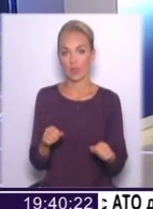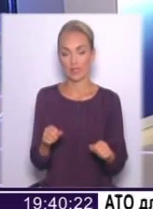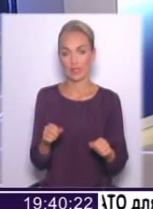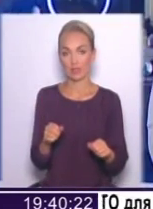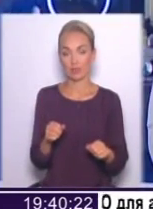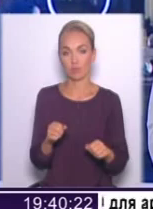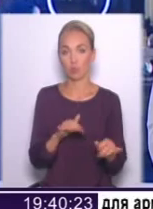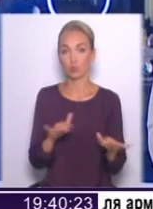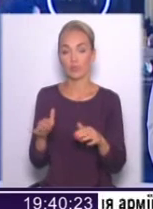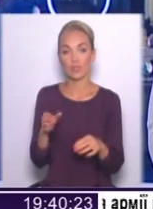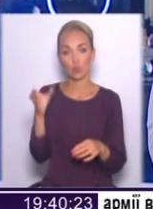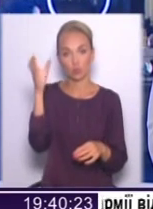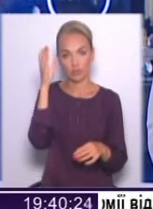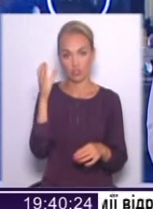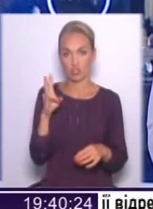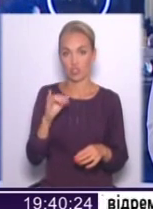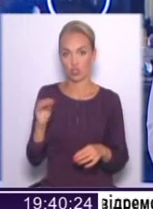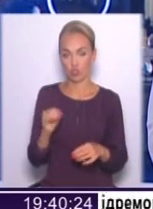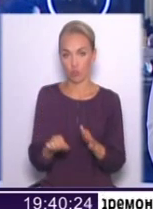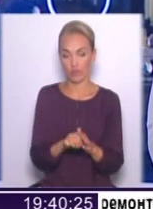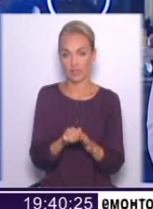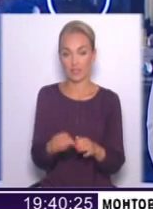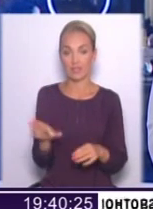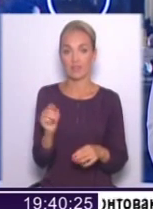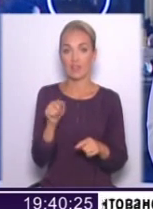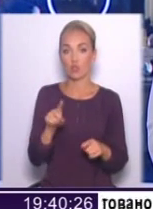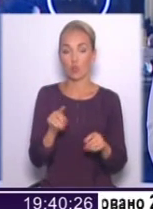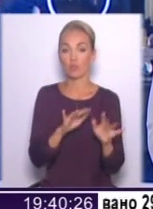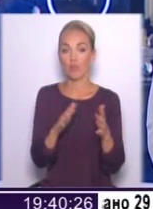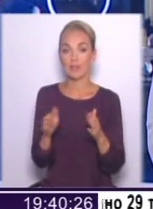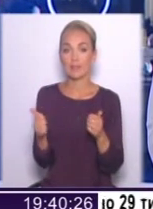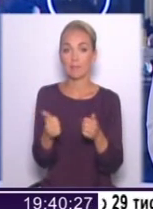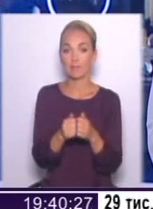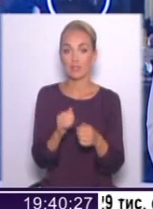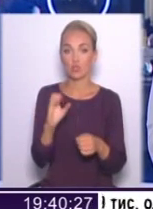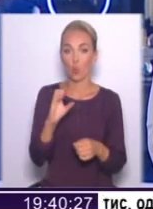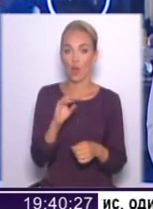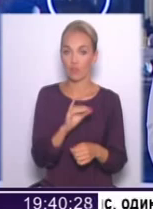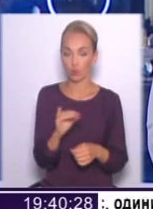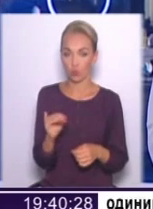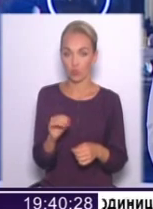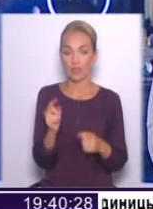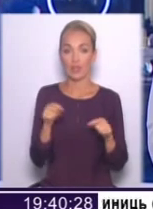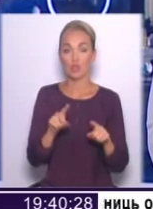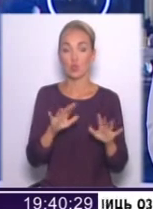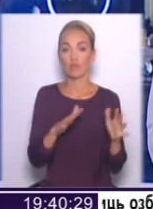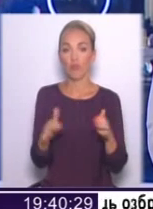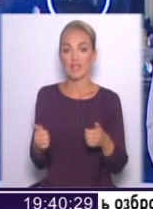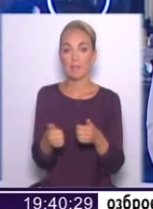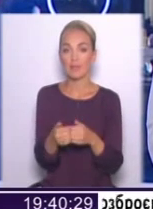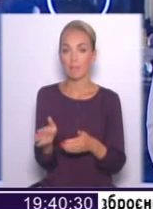розумнішими і бути сильнішими, ніж бойовики. Тобто, все те, що відбувалося під Строганівкою, зараз те, що відбувається під Маріуполем, те, що